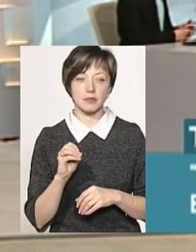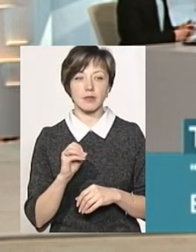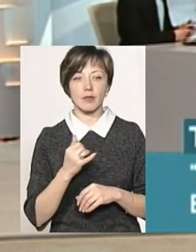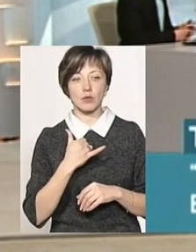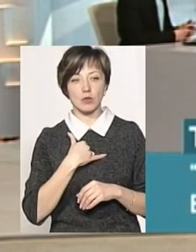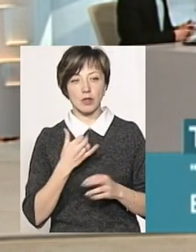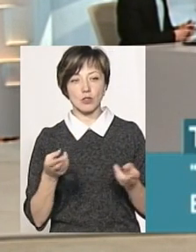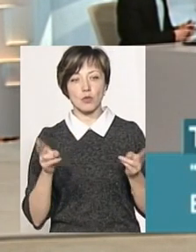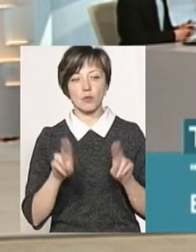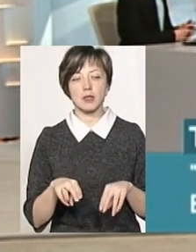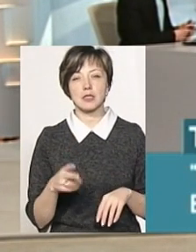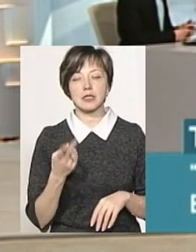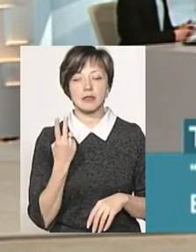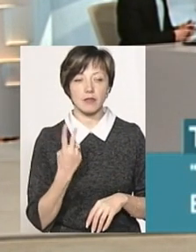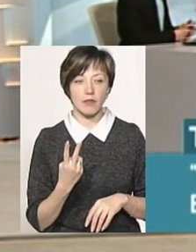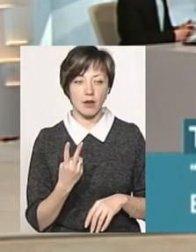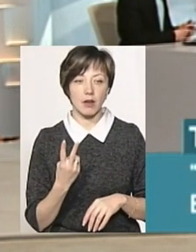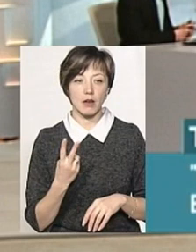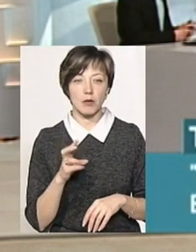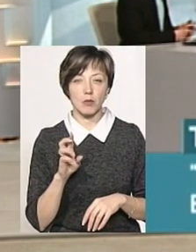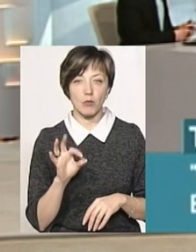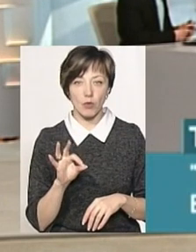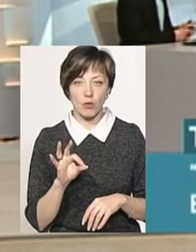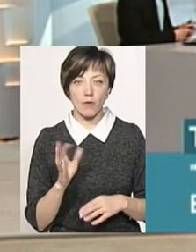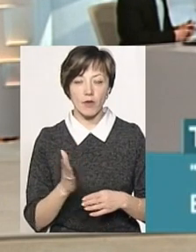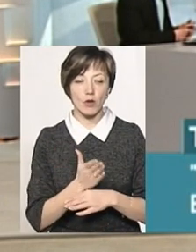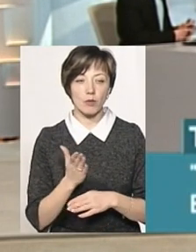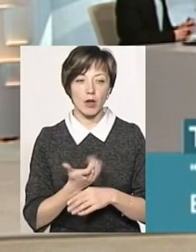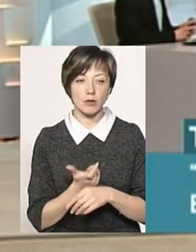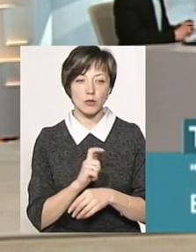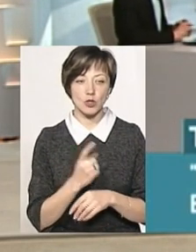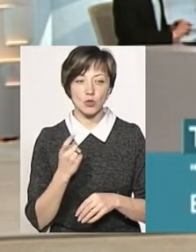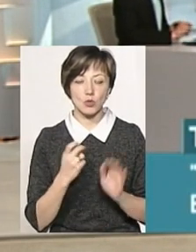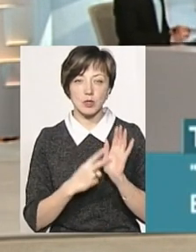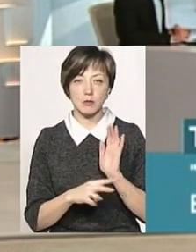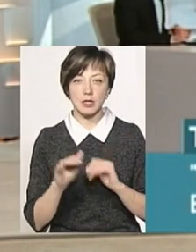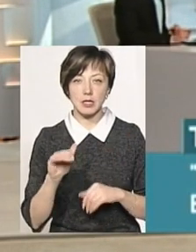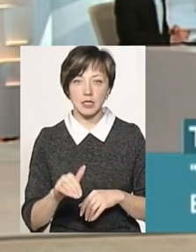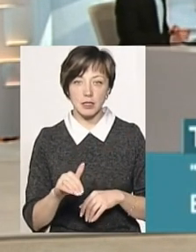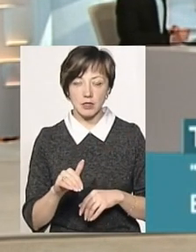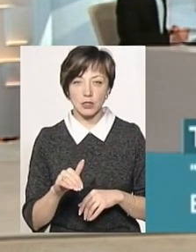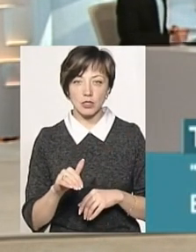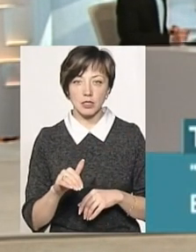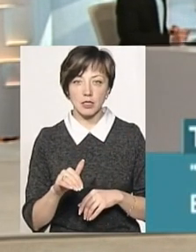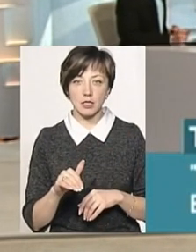нашій області лишилося тільки два, тому що вони виробляють більше 170 тисяч